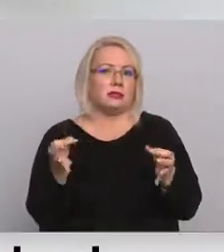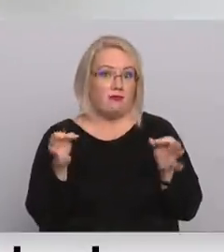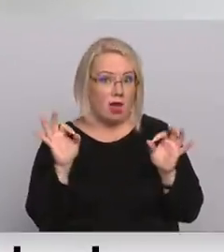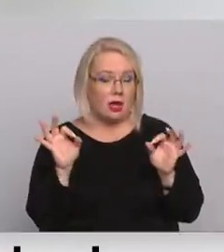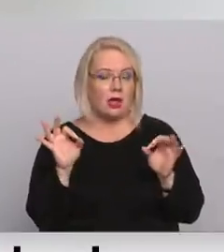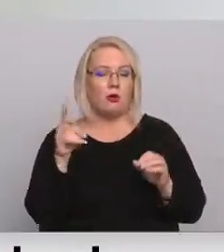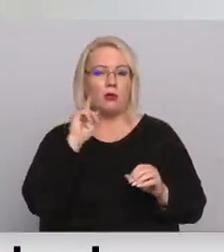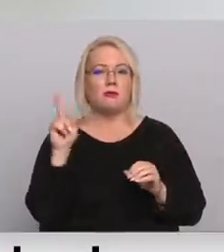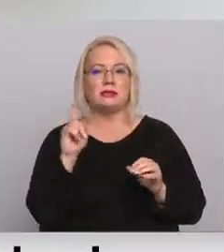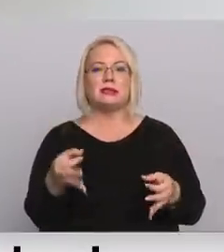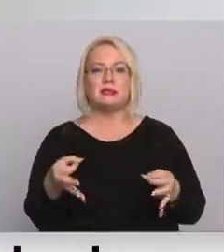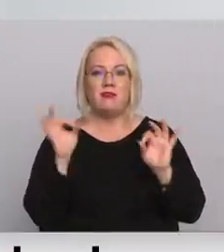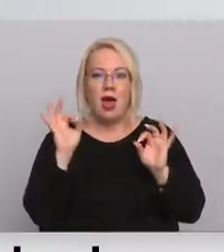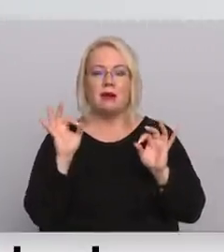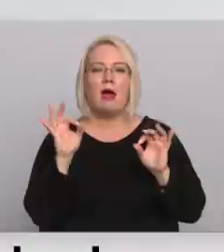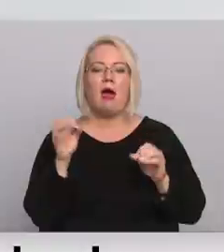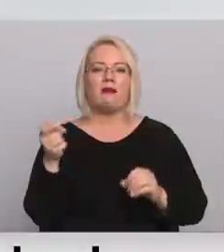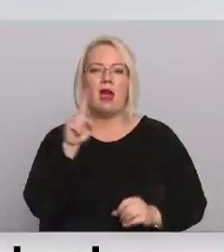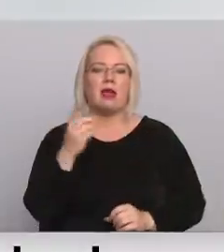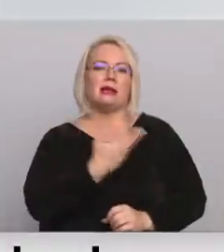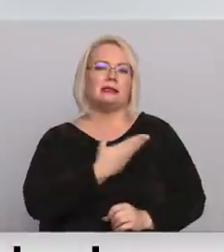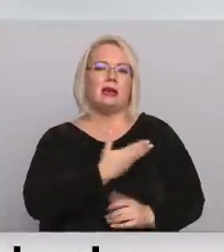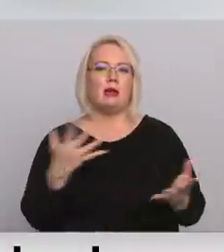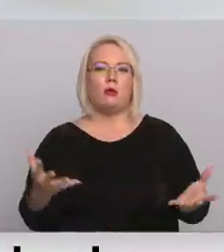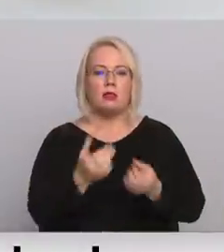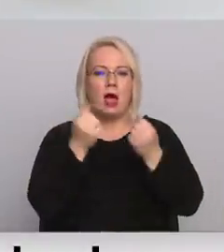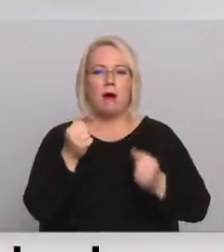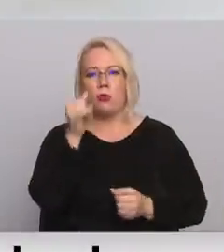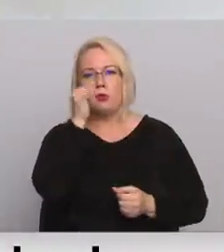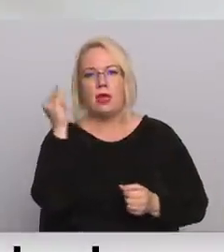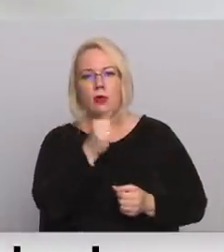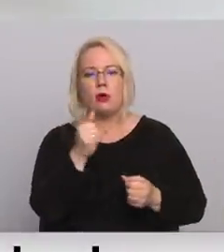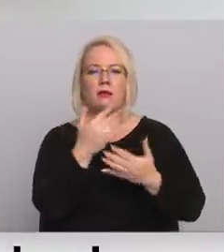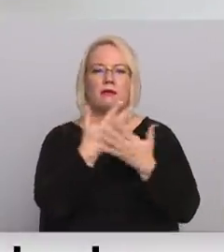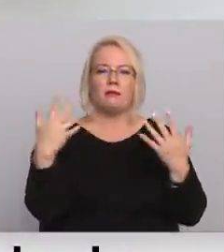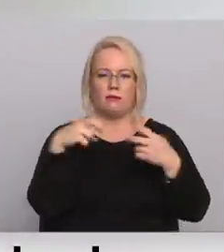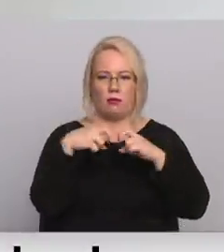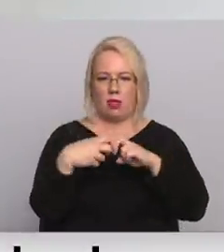svarīgi, tas iespējas vairāk dzīvību glābt un nepieļaut slimītas parāk vielu pārslūdu.